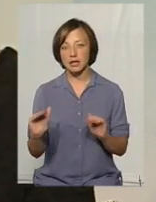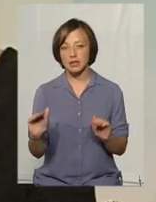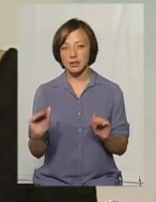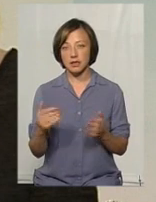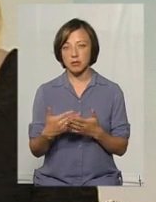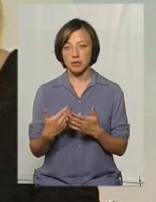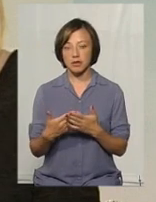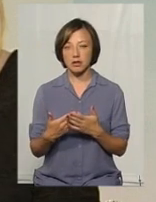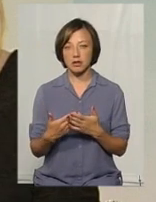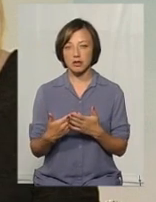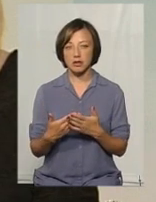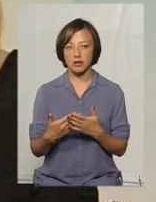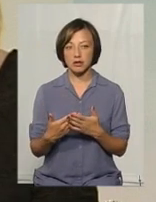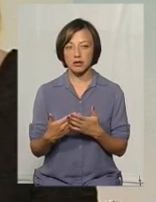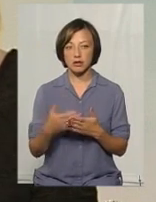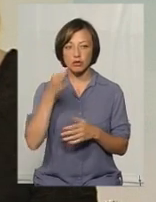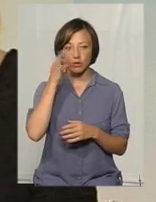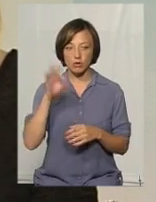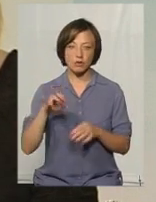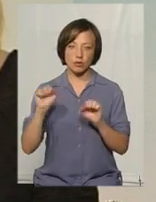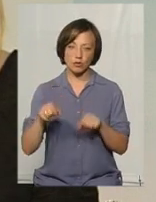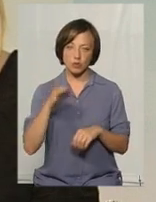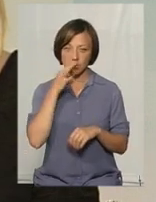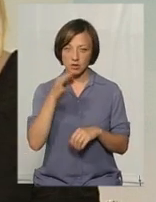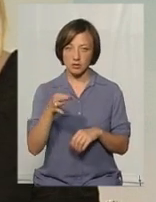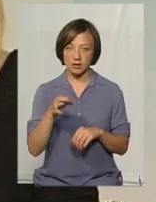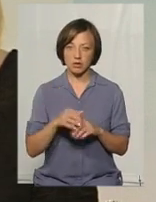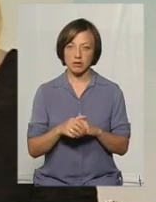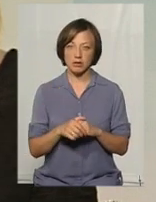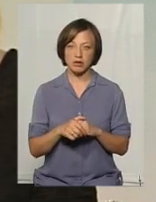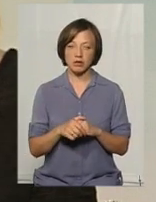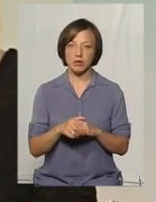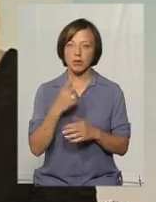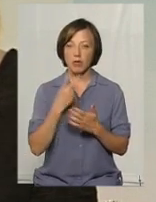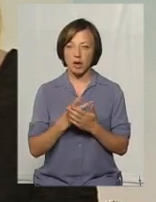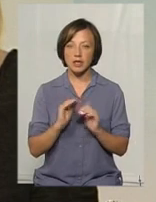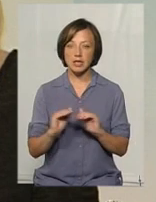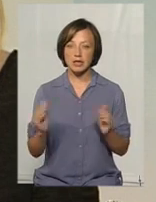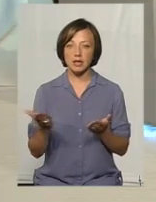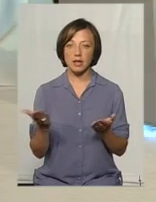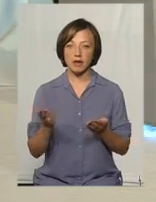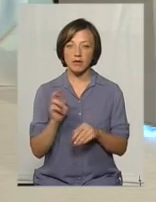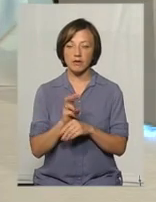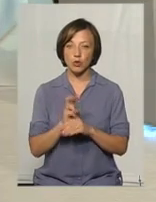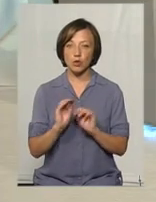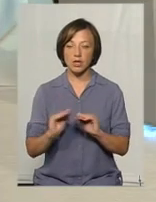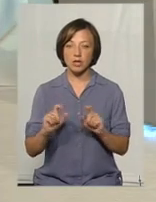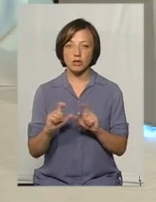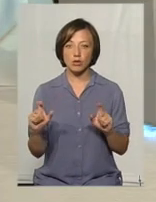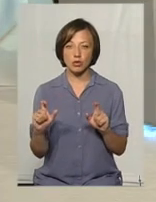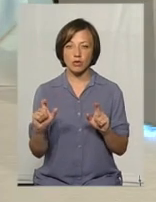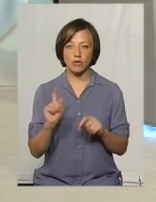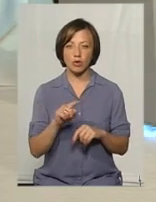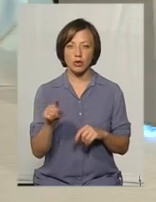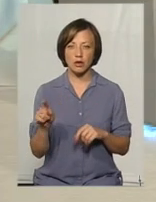наприклад, із практики, можу, із власних спостережень, бачу, що діти, які відвідують дитячі садочки, вони